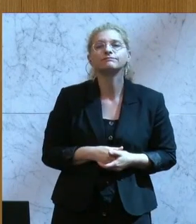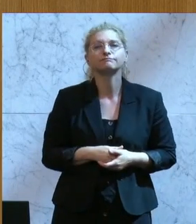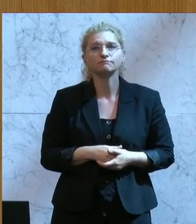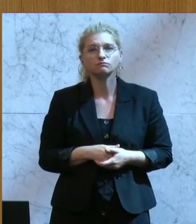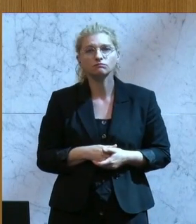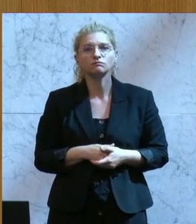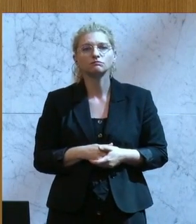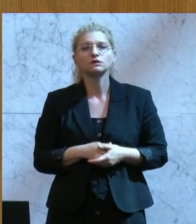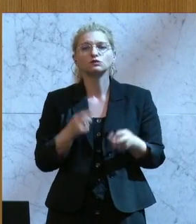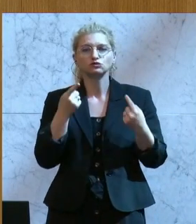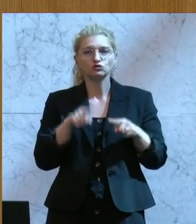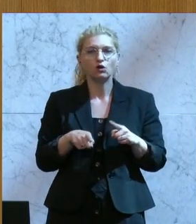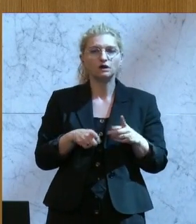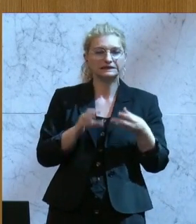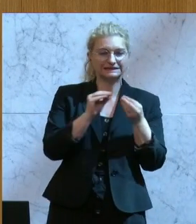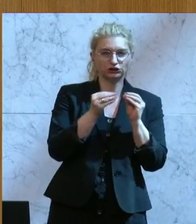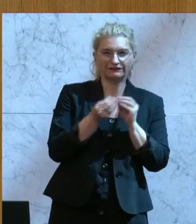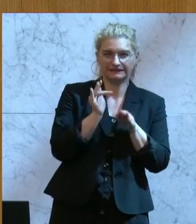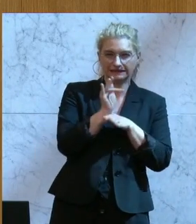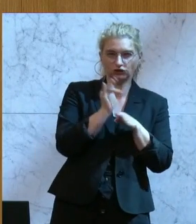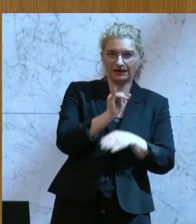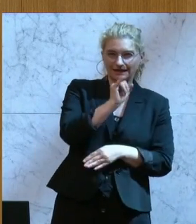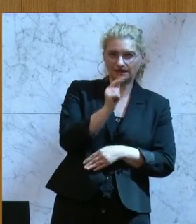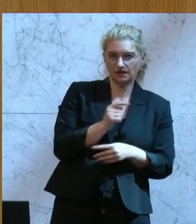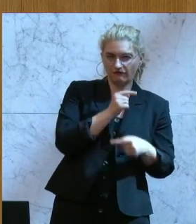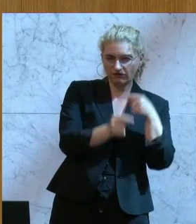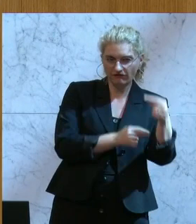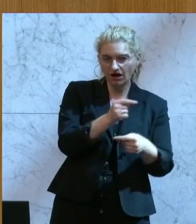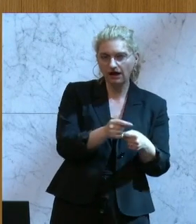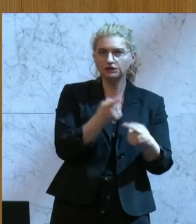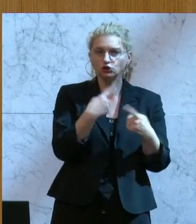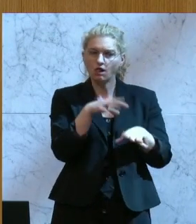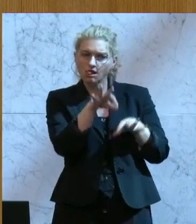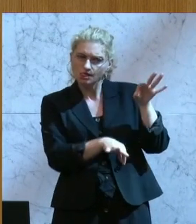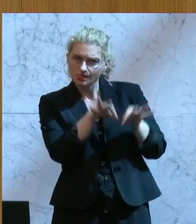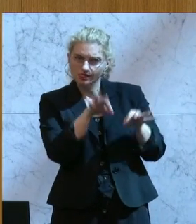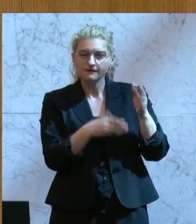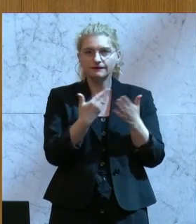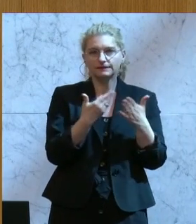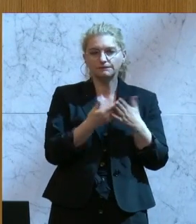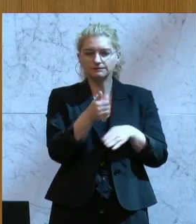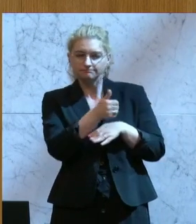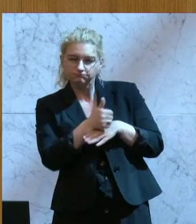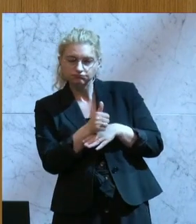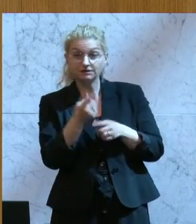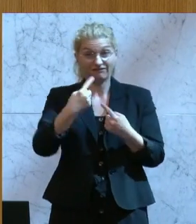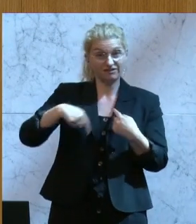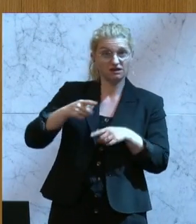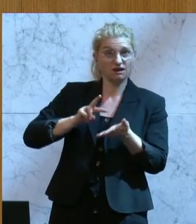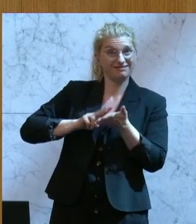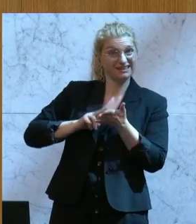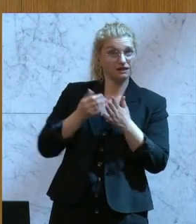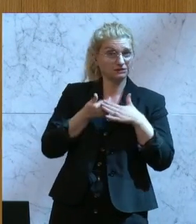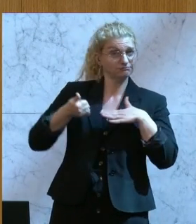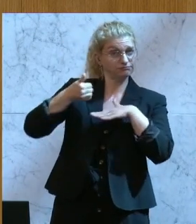Evaluierung des geschäftskritischen IT-Verfahren, um auszuloten, inwieweit wir digitale Souveränität durch